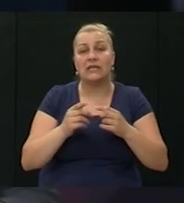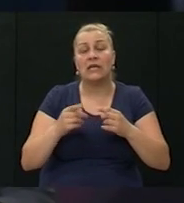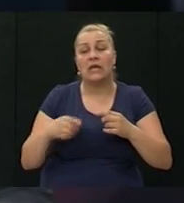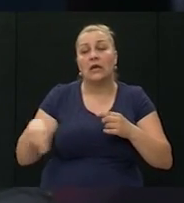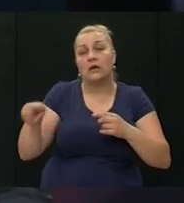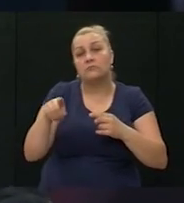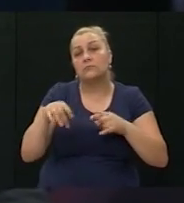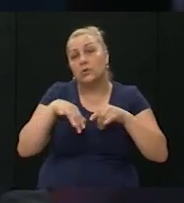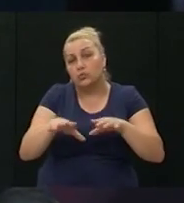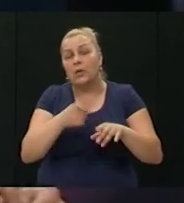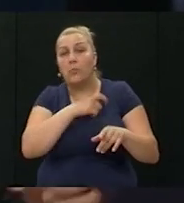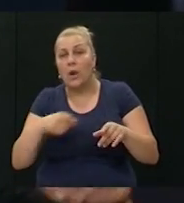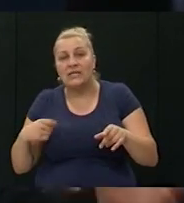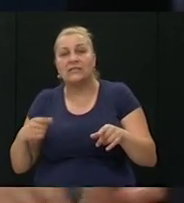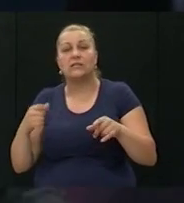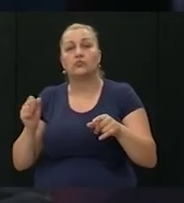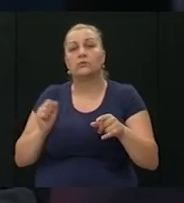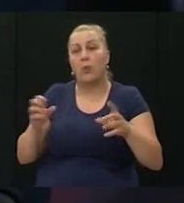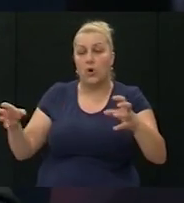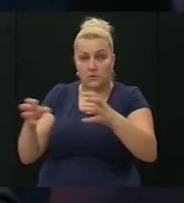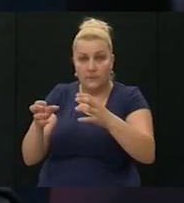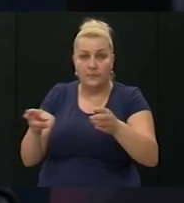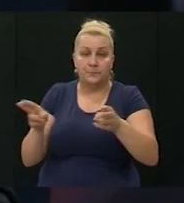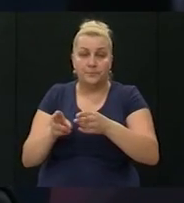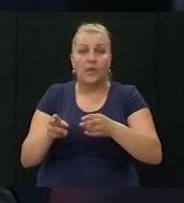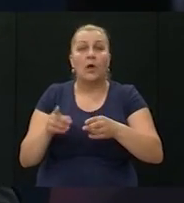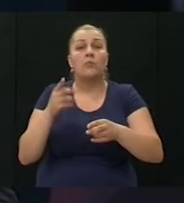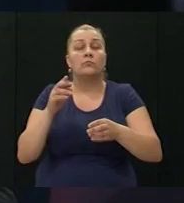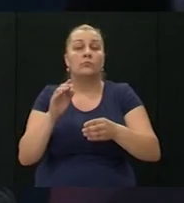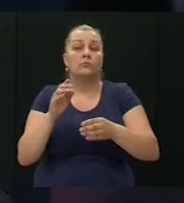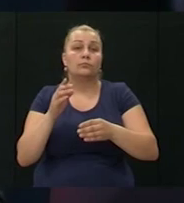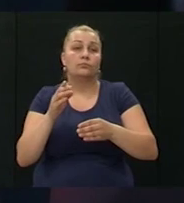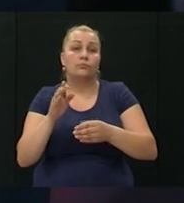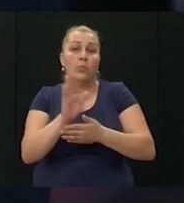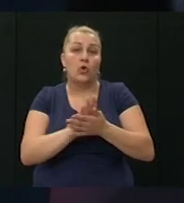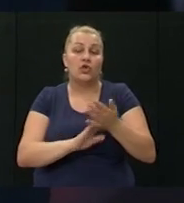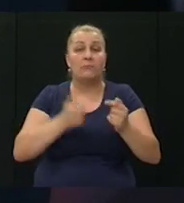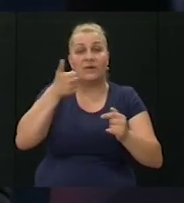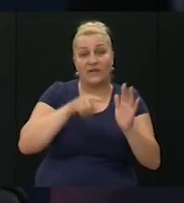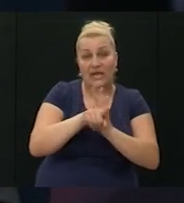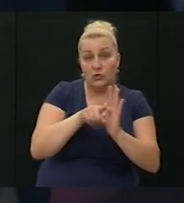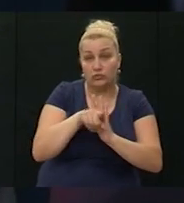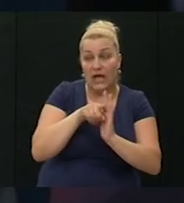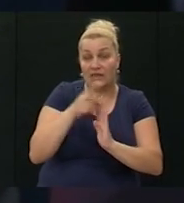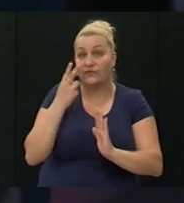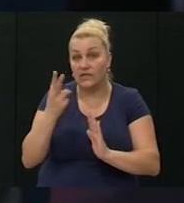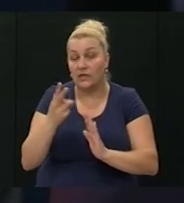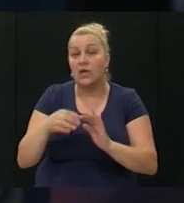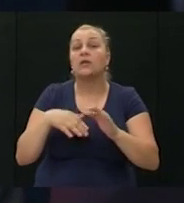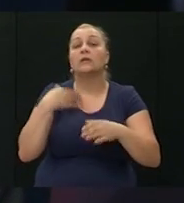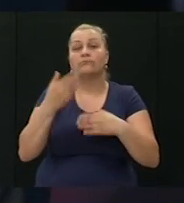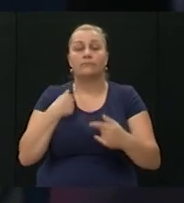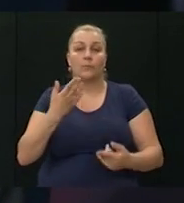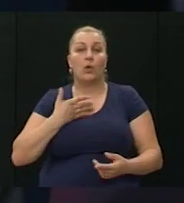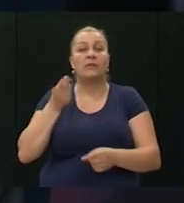zborom Narodne garde, bojnom gore iz Drniša. Upravo počeli prve rezultate svega toga vidjeti i mi